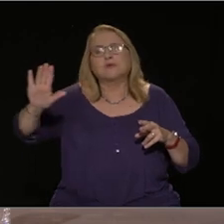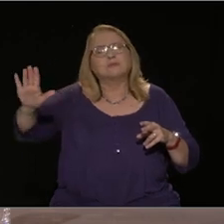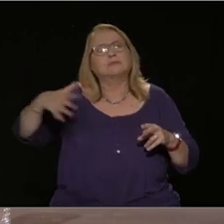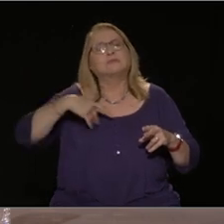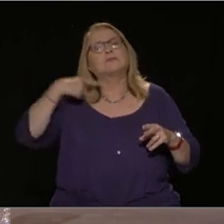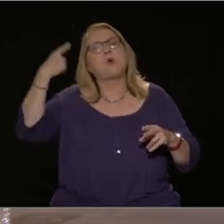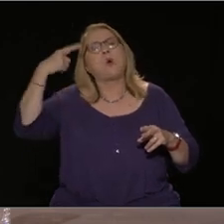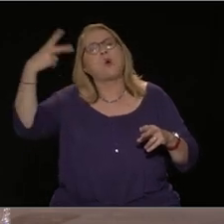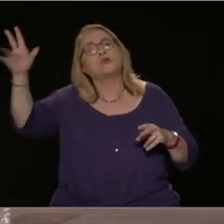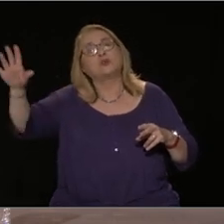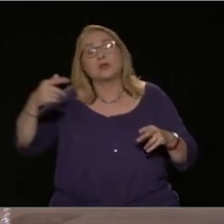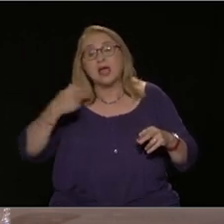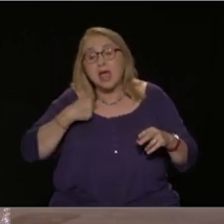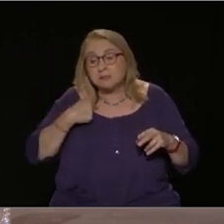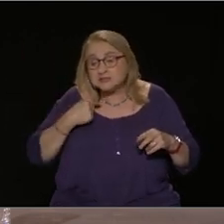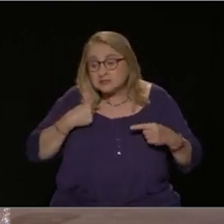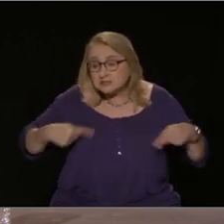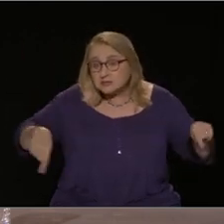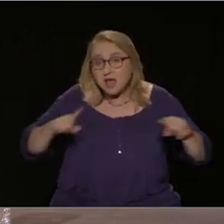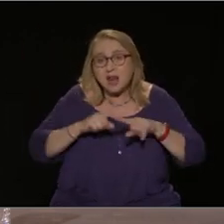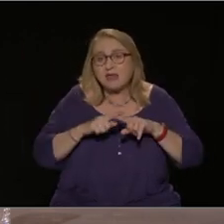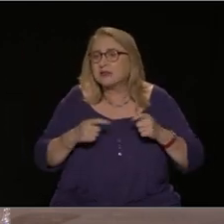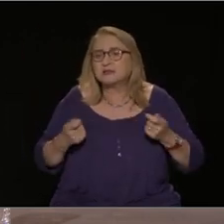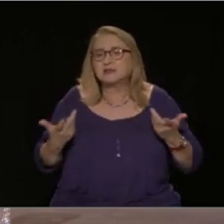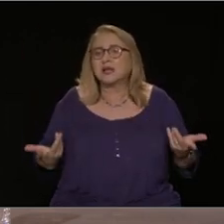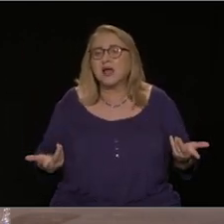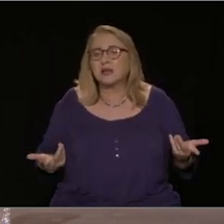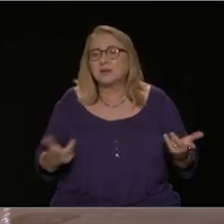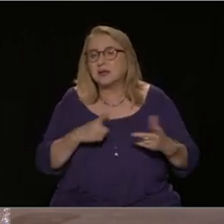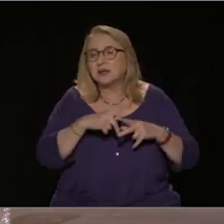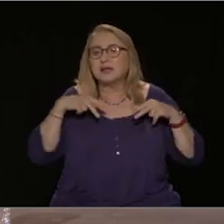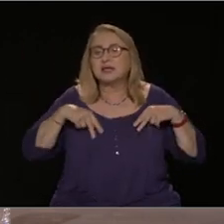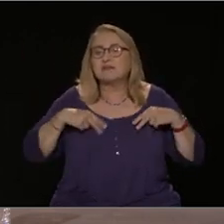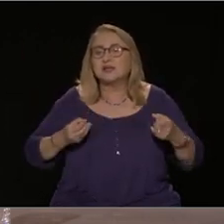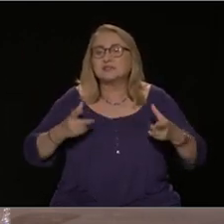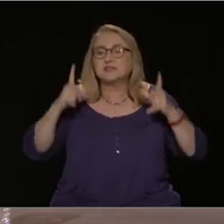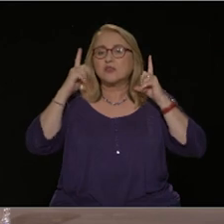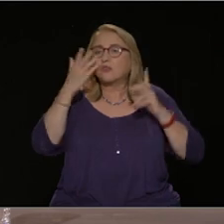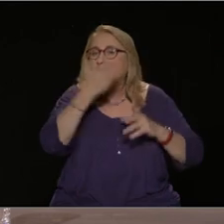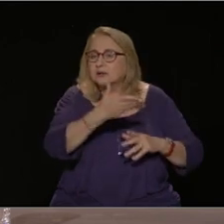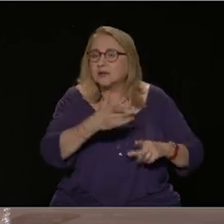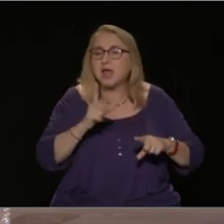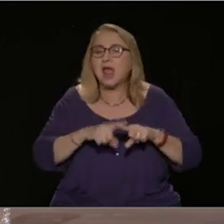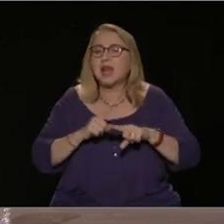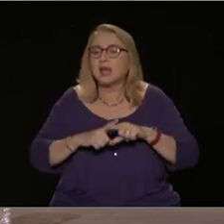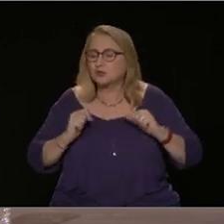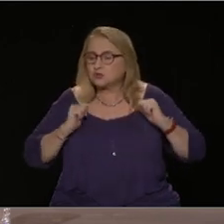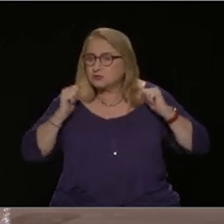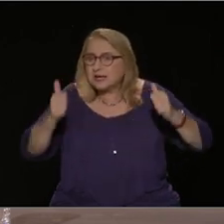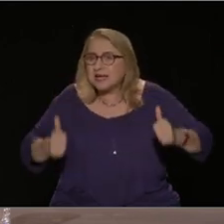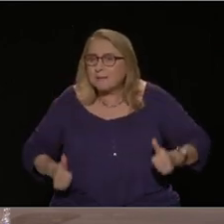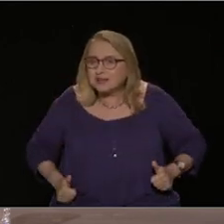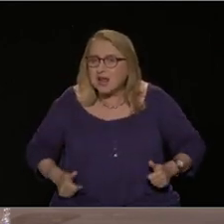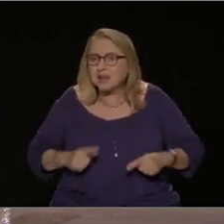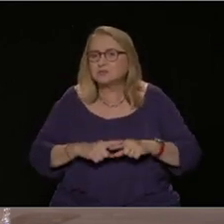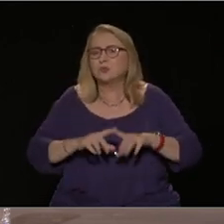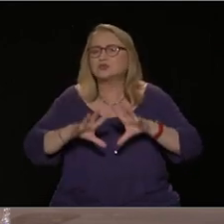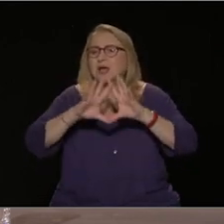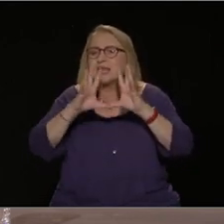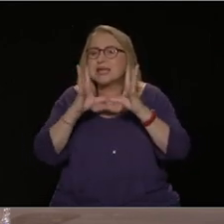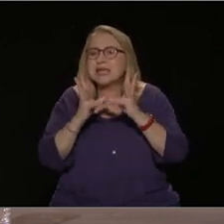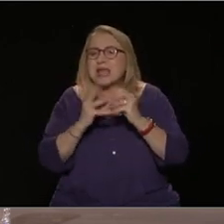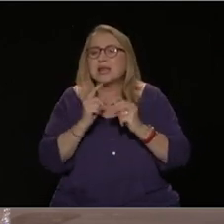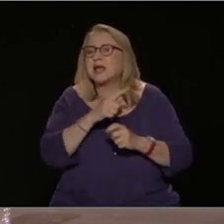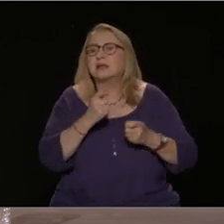της κυβέρνησης της Ν.Δ. Δημοκρατίας, αλλά και του ελληνικού καπιταλισμού και της ελληνικής αστικής τάξης γενικότερα.